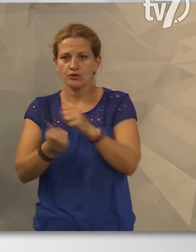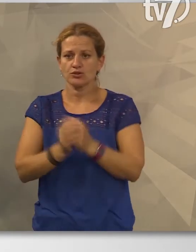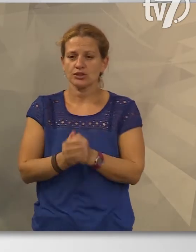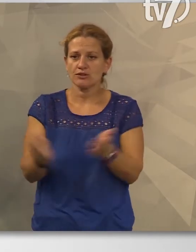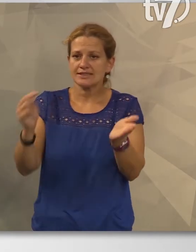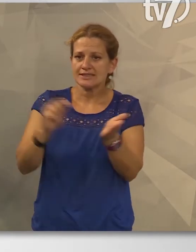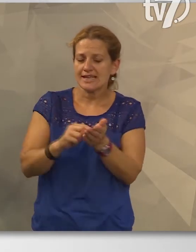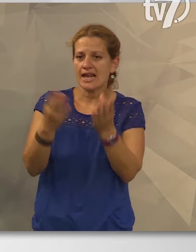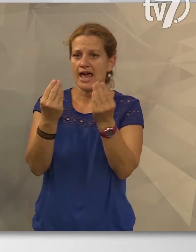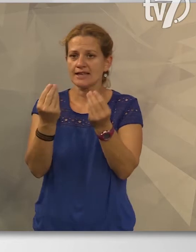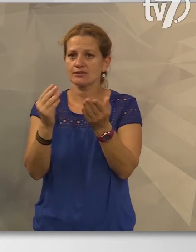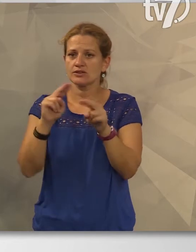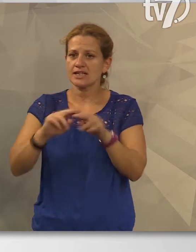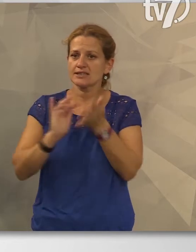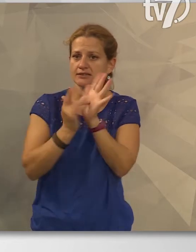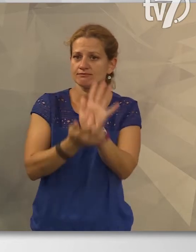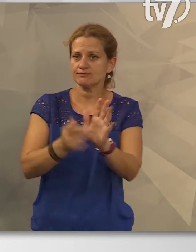eszközrendszert tükrözi.